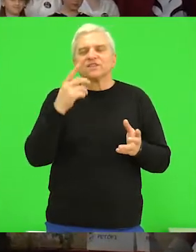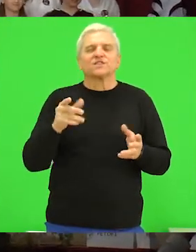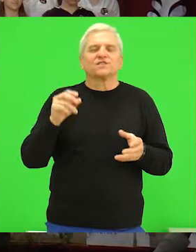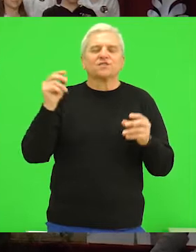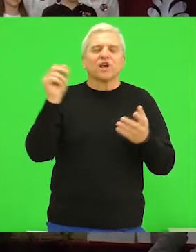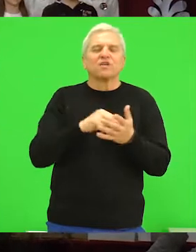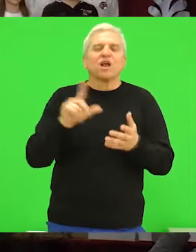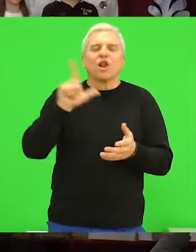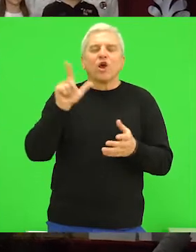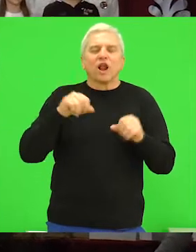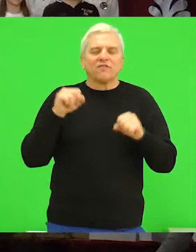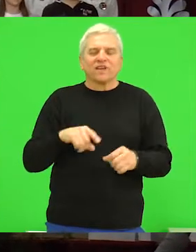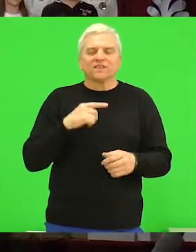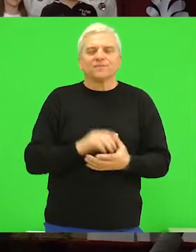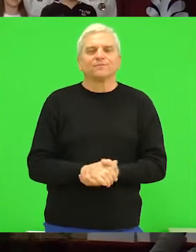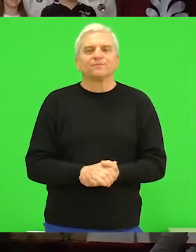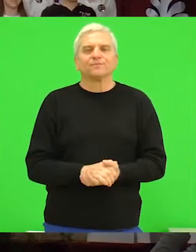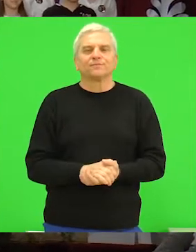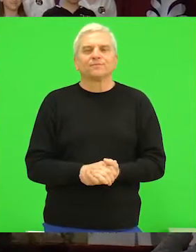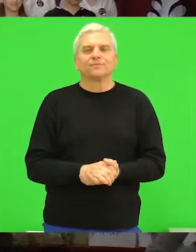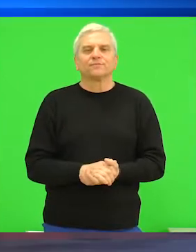izjasniti i lokalna samouprava.